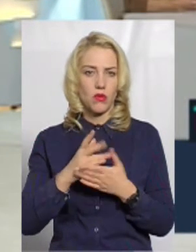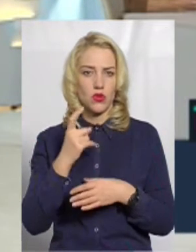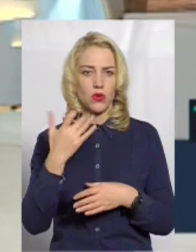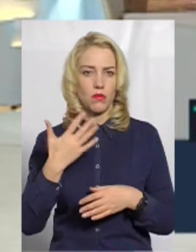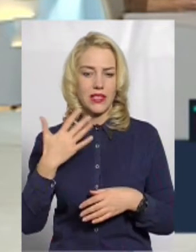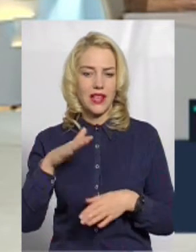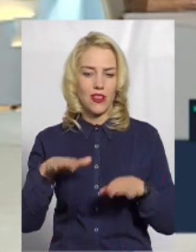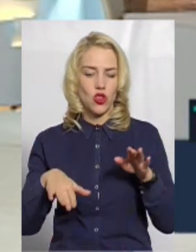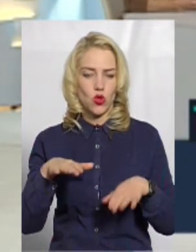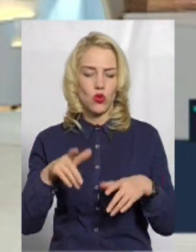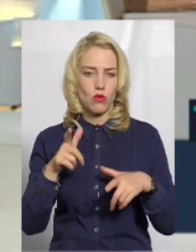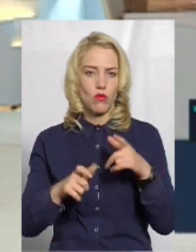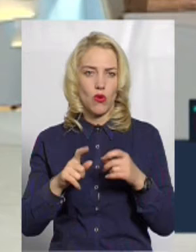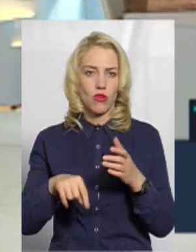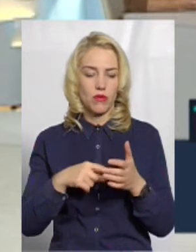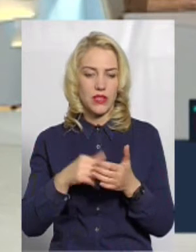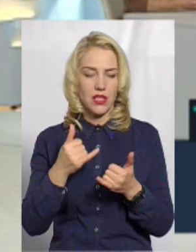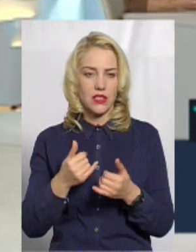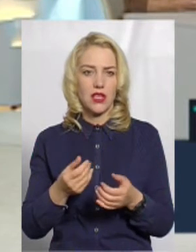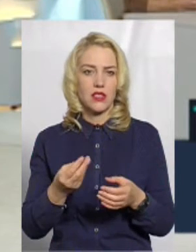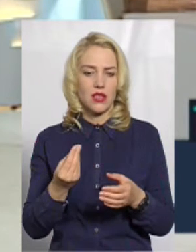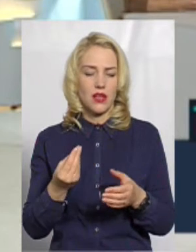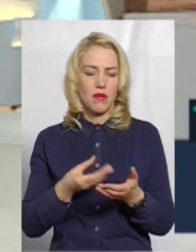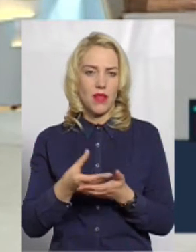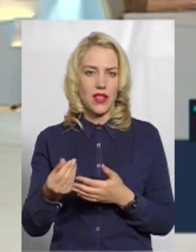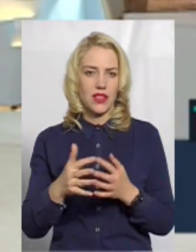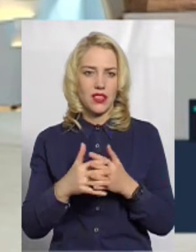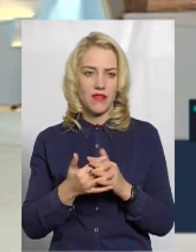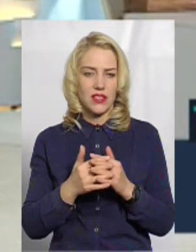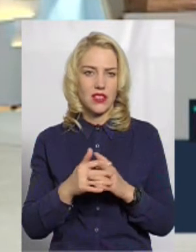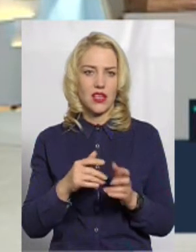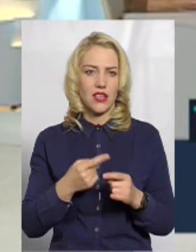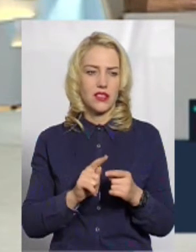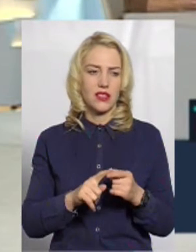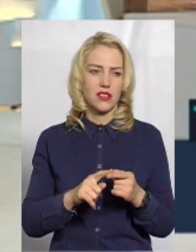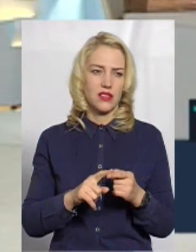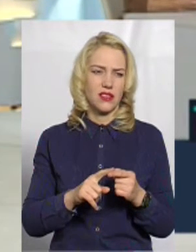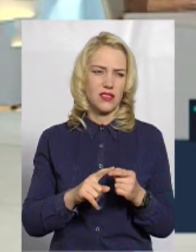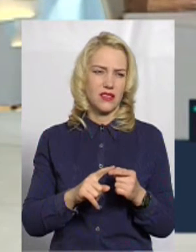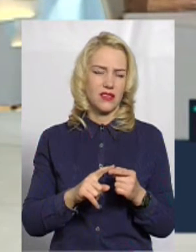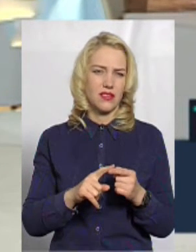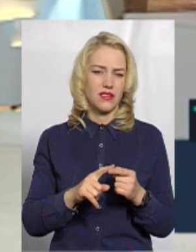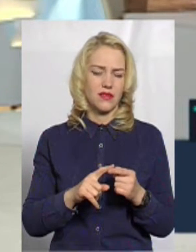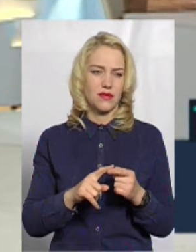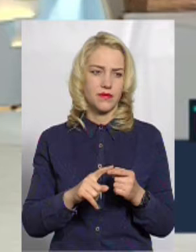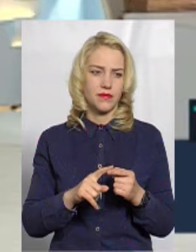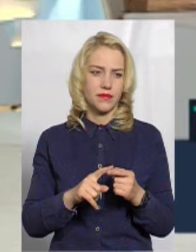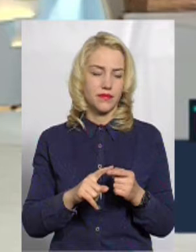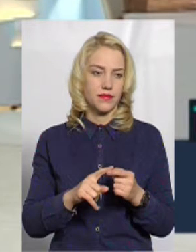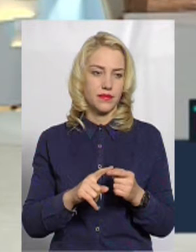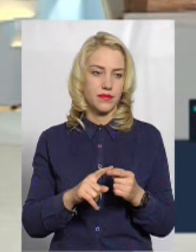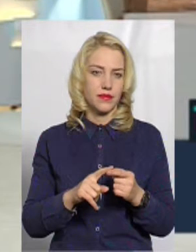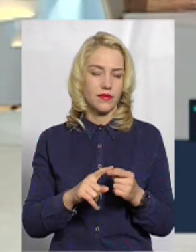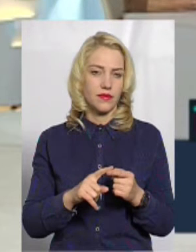приймали. А зараз, ось гроші в селі, 40 рублів за 3 літрі. А яке у вас